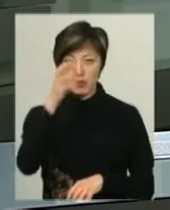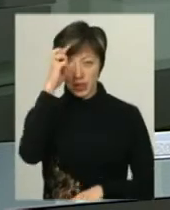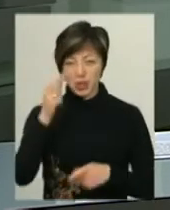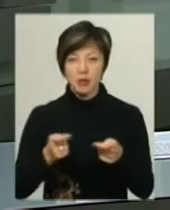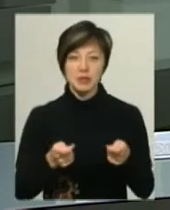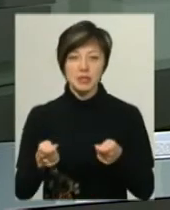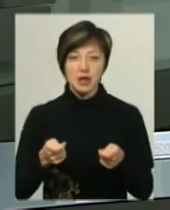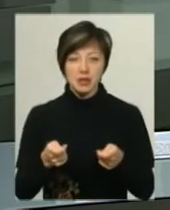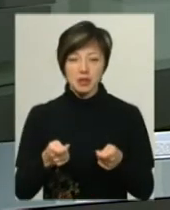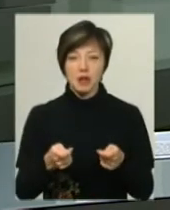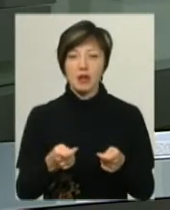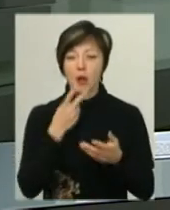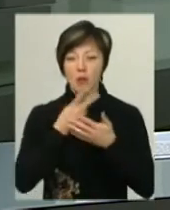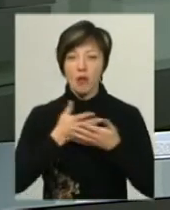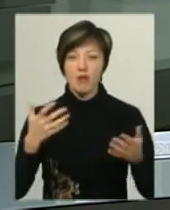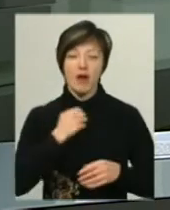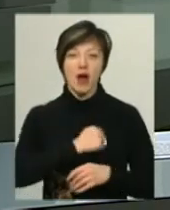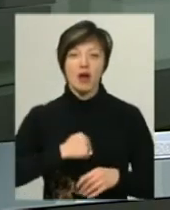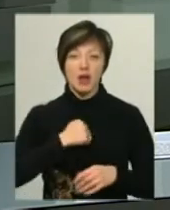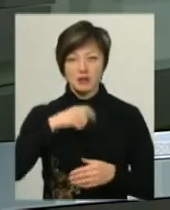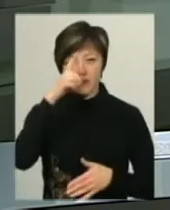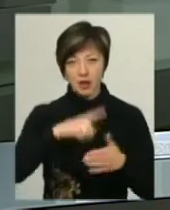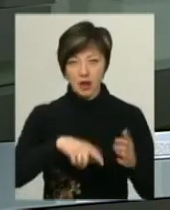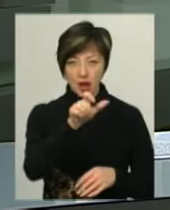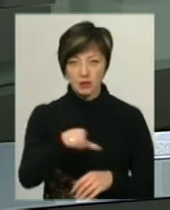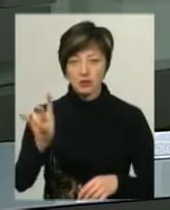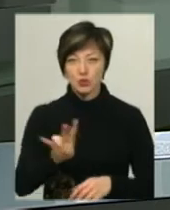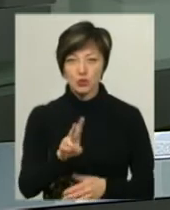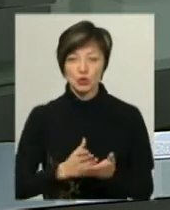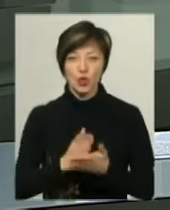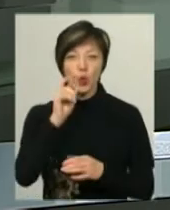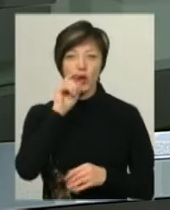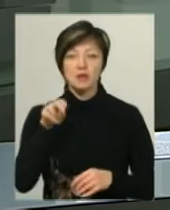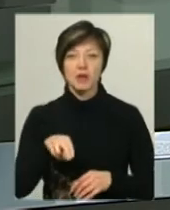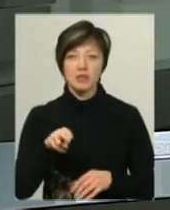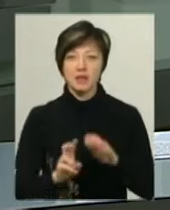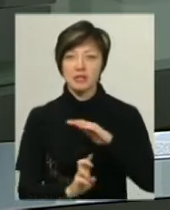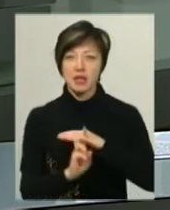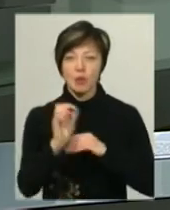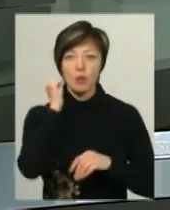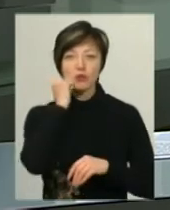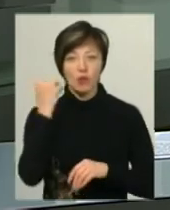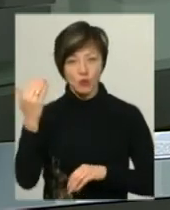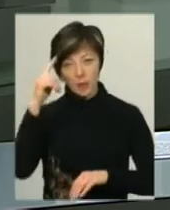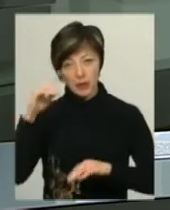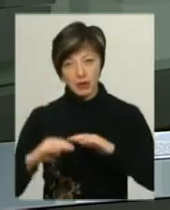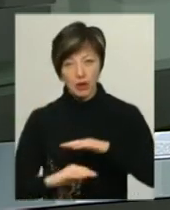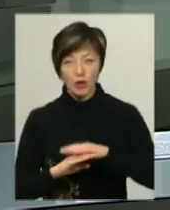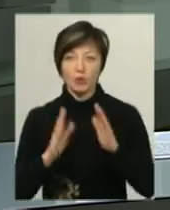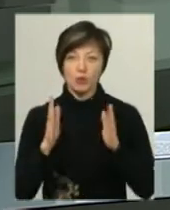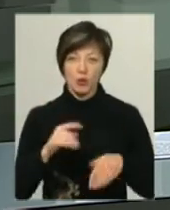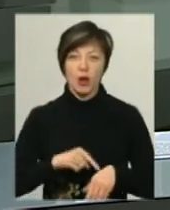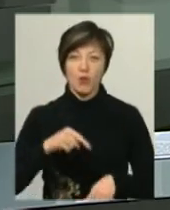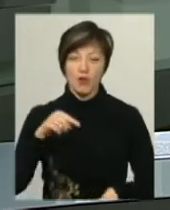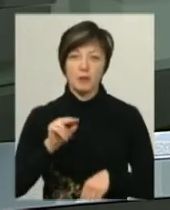Вадима Лозового, на прояви агресії щодо вірян та священнослужителів Української православної церкви Московського патріархату будуть